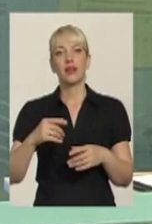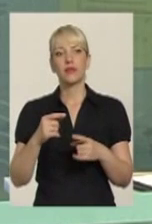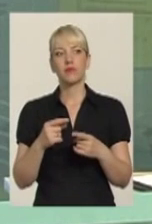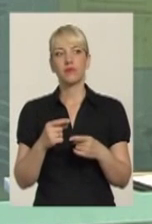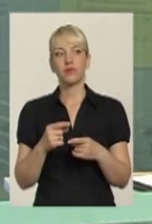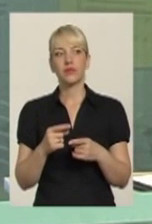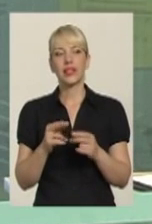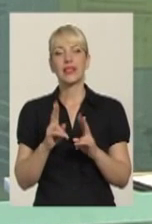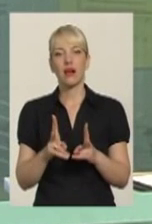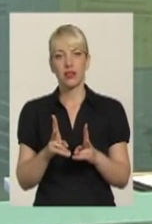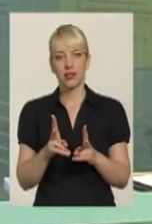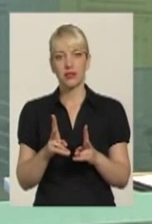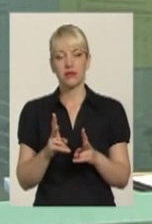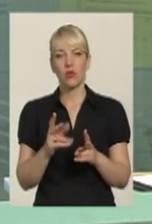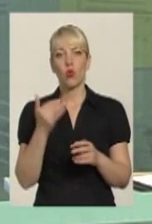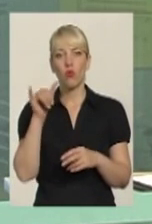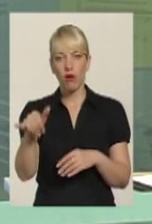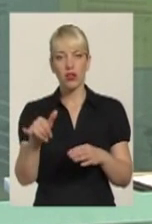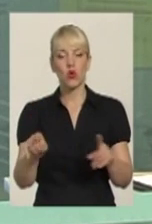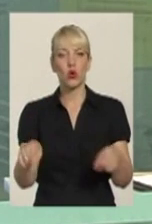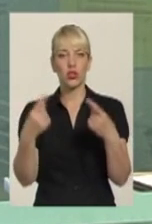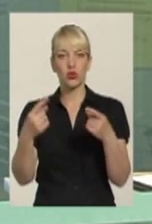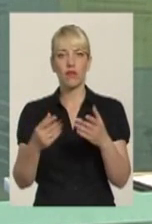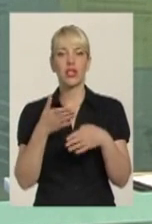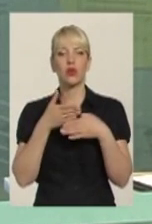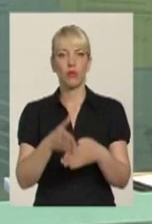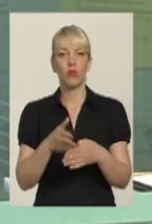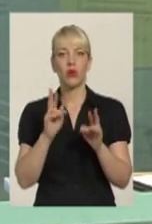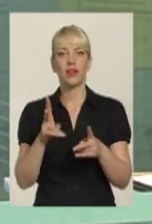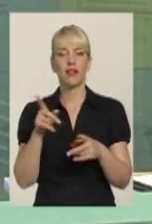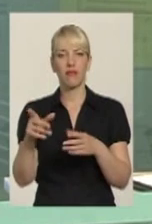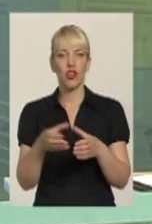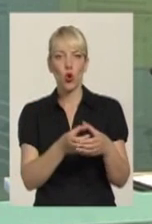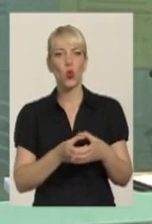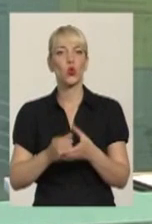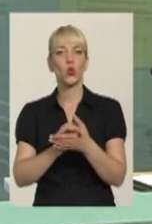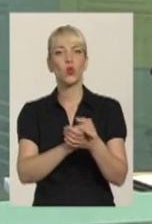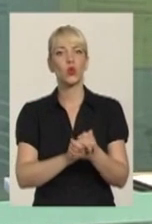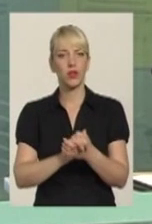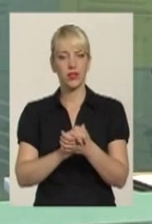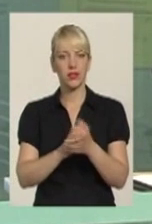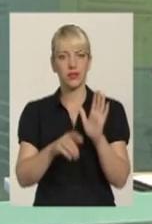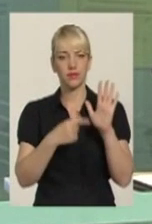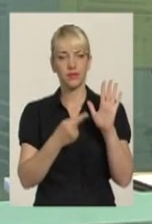Як у вас організована допомога, як гуртуєтесь, що робите?